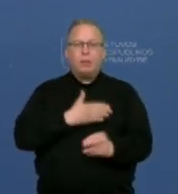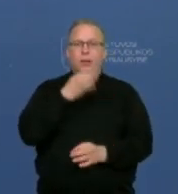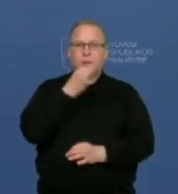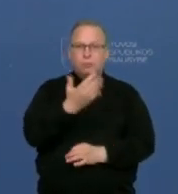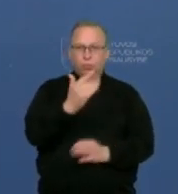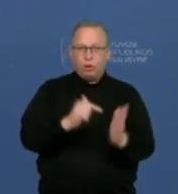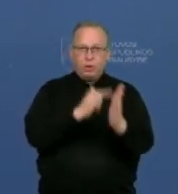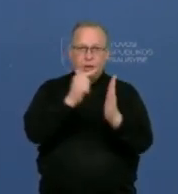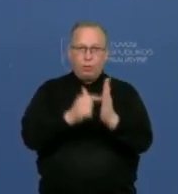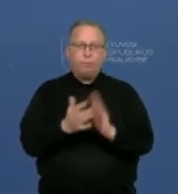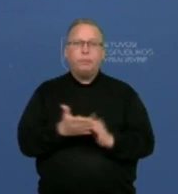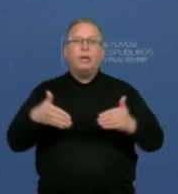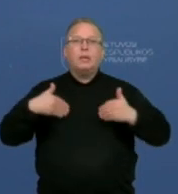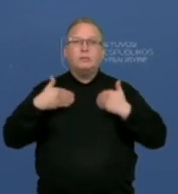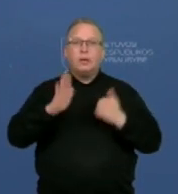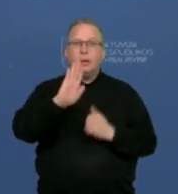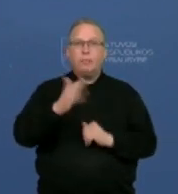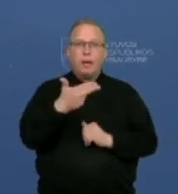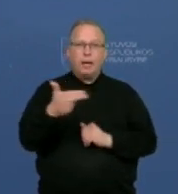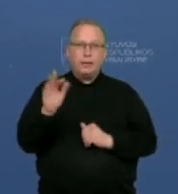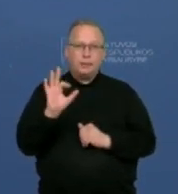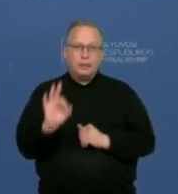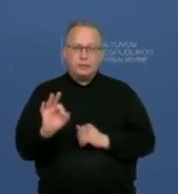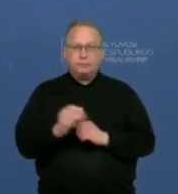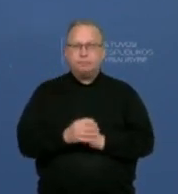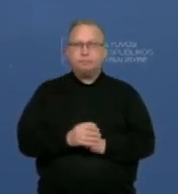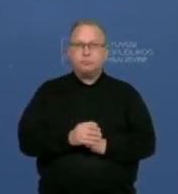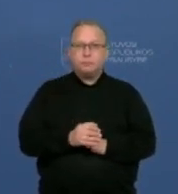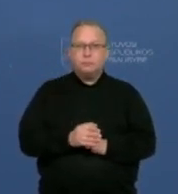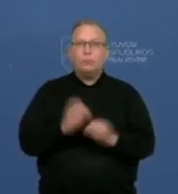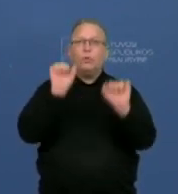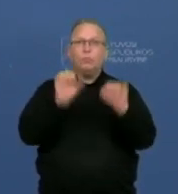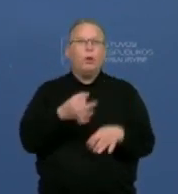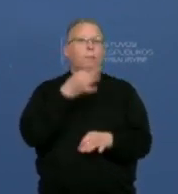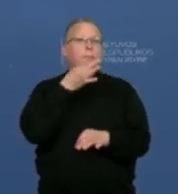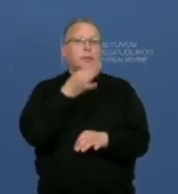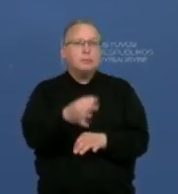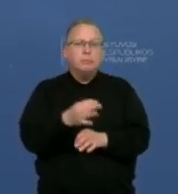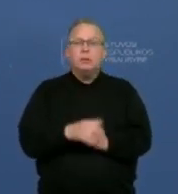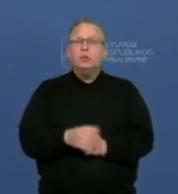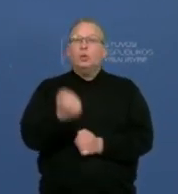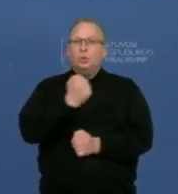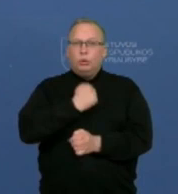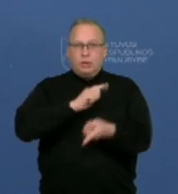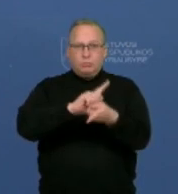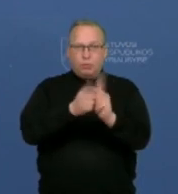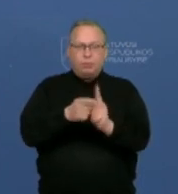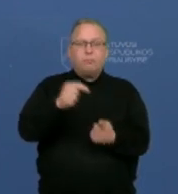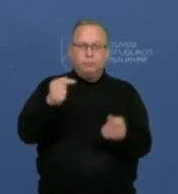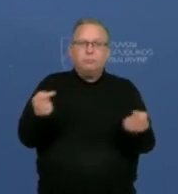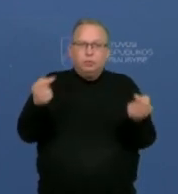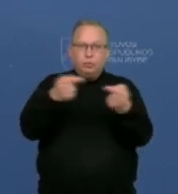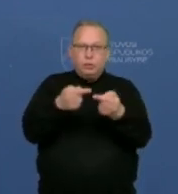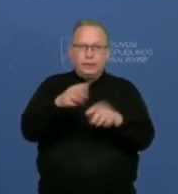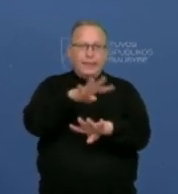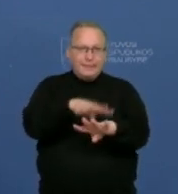klausimus. Sveiki, Banes, Naino agentura, Augustas Stankiaičius. Gal tas jo galėtumėt pakomentuoti, visie dar turės pokyčiam pritarti Seimas,